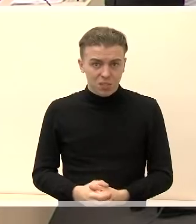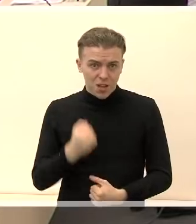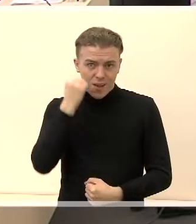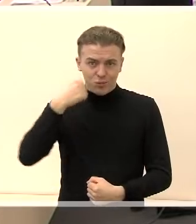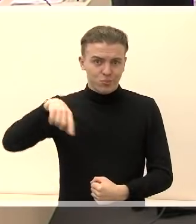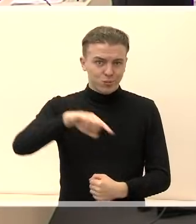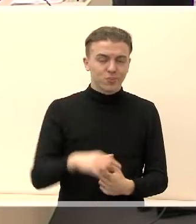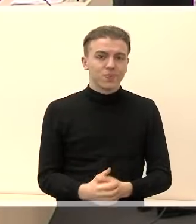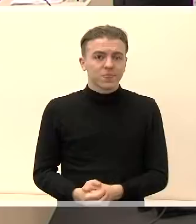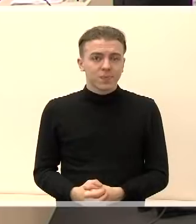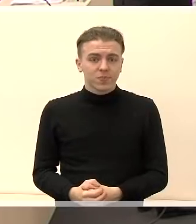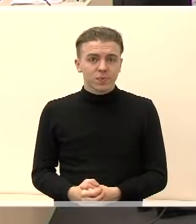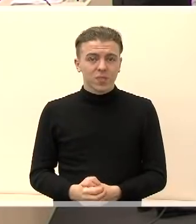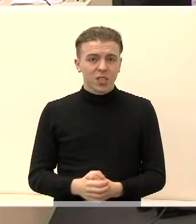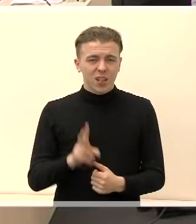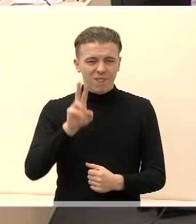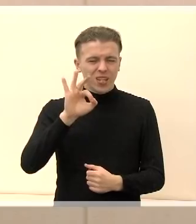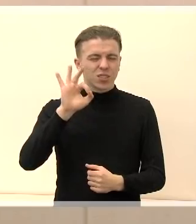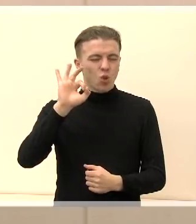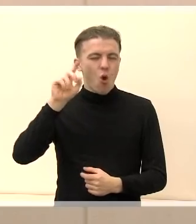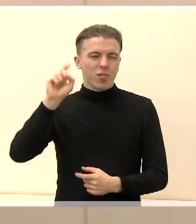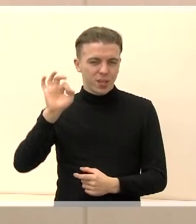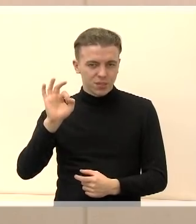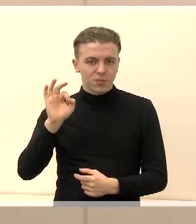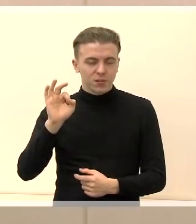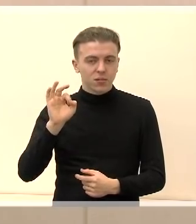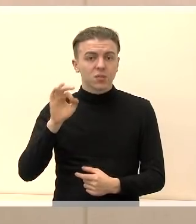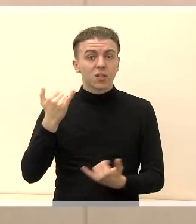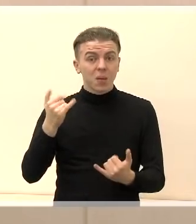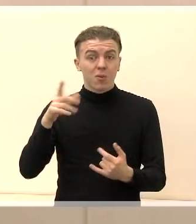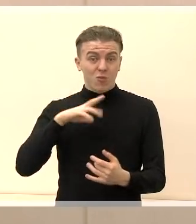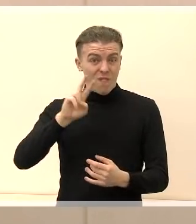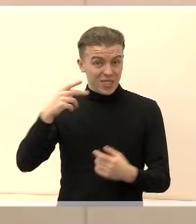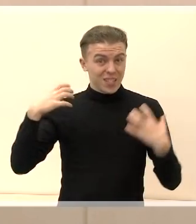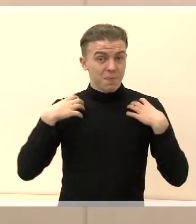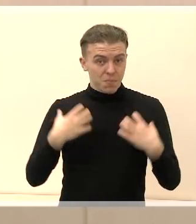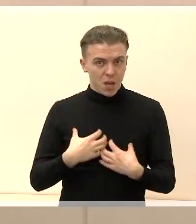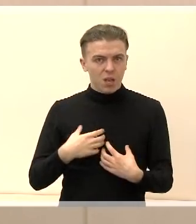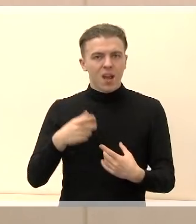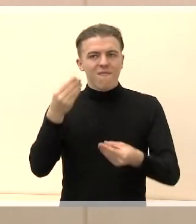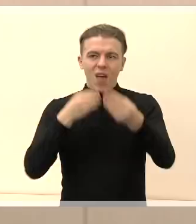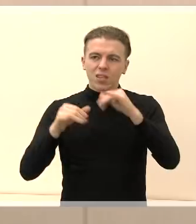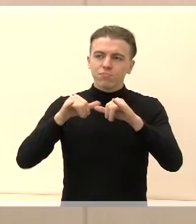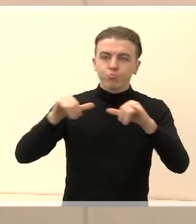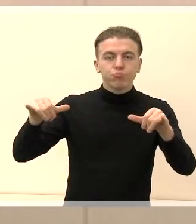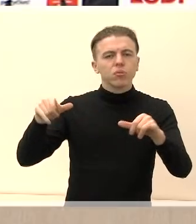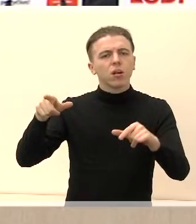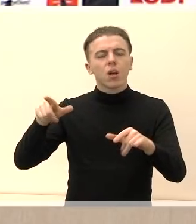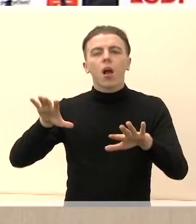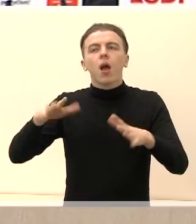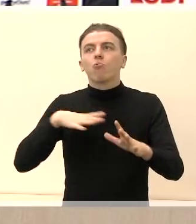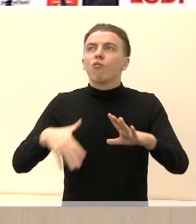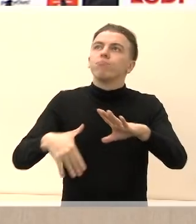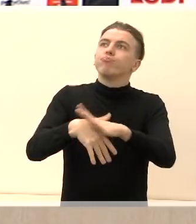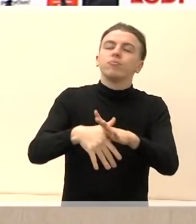Povilu įsaudai, ką kaip vicemeras esate padaręs dėl verslo pleitros ir ką padarytumėte tapęs merų?